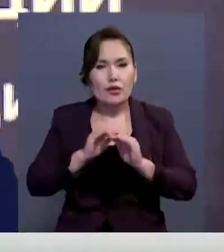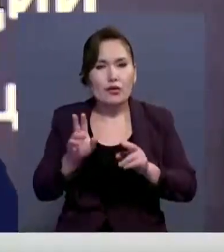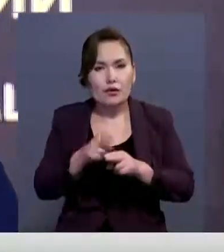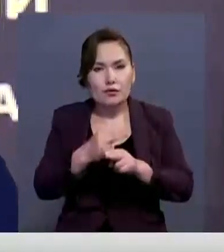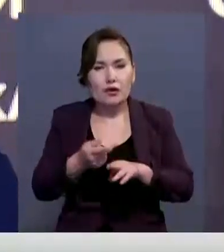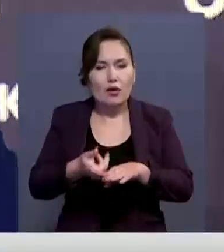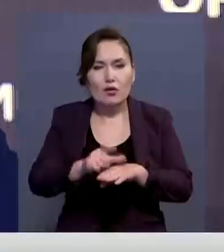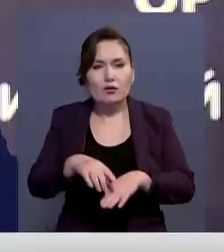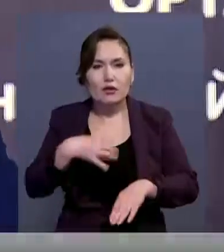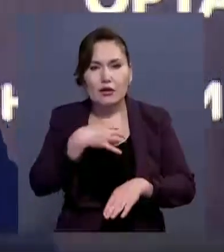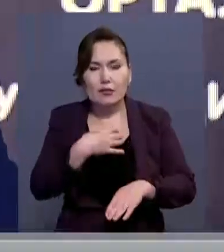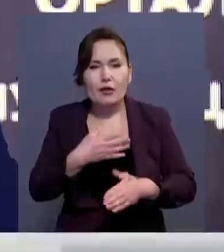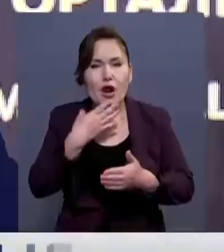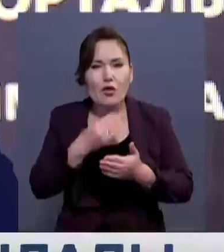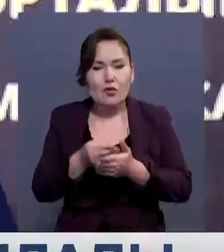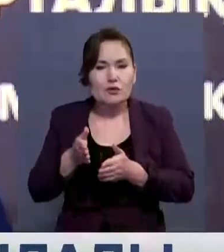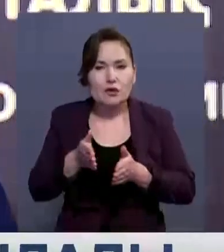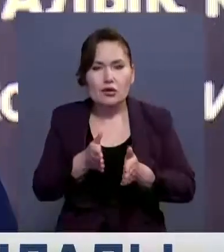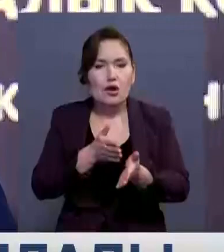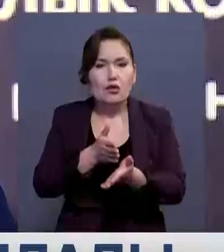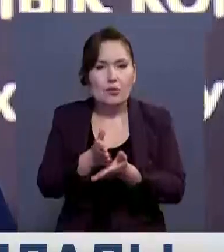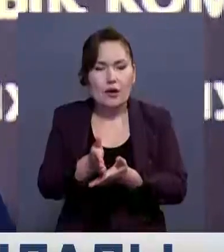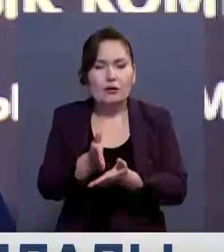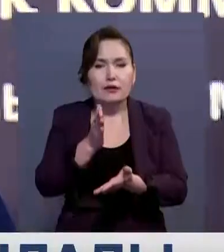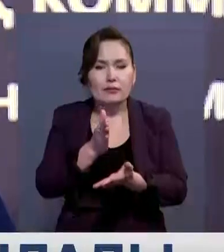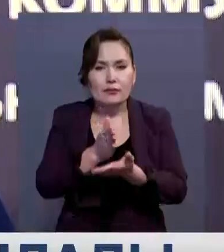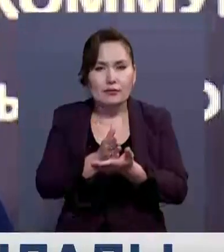отырғандықтан оның өзінің жолы, ұстанымы бағыты бар.